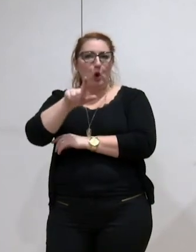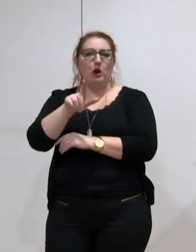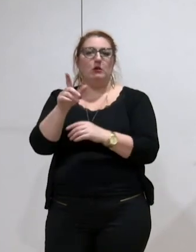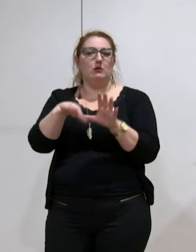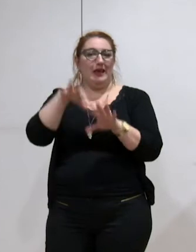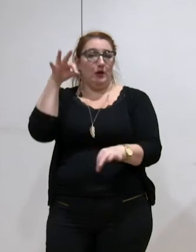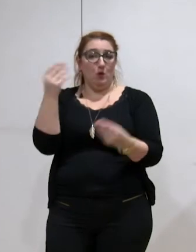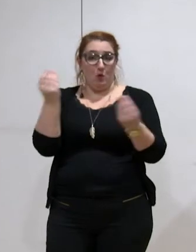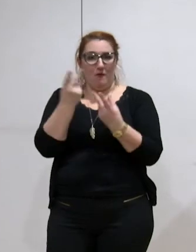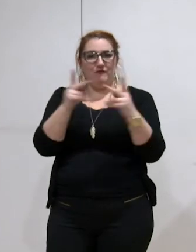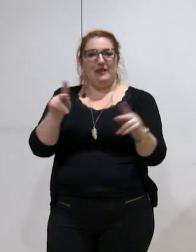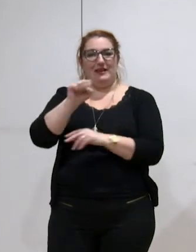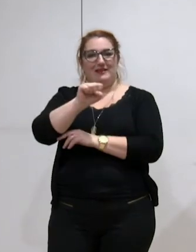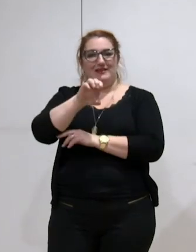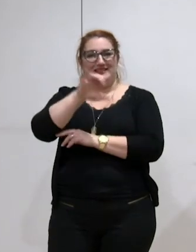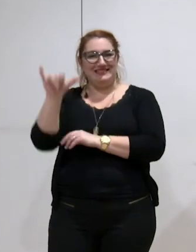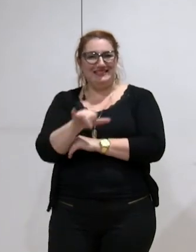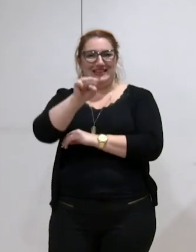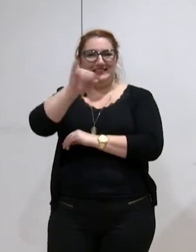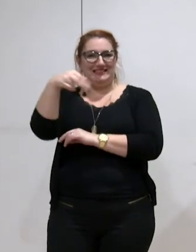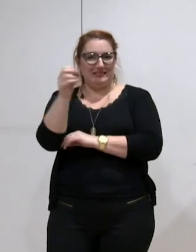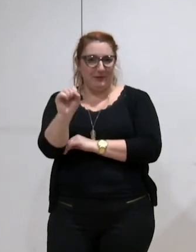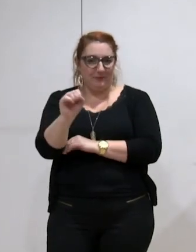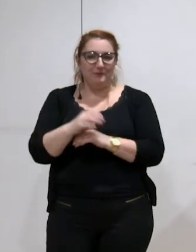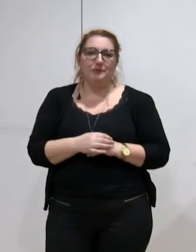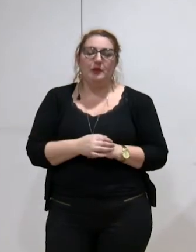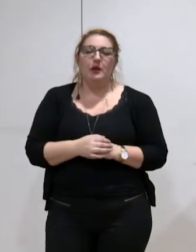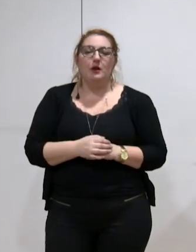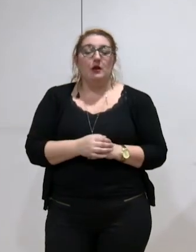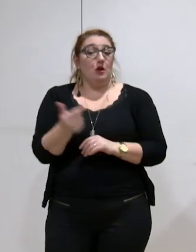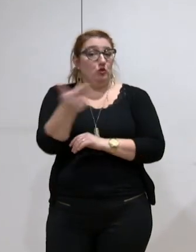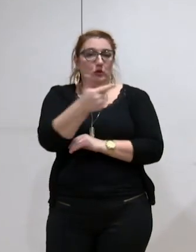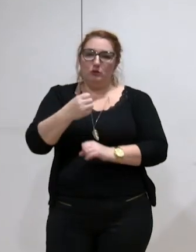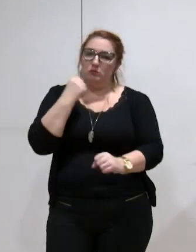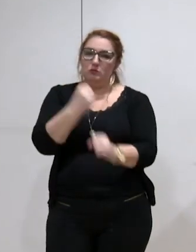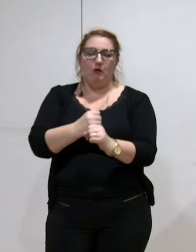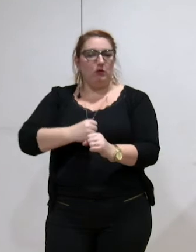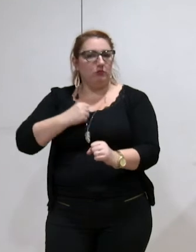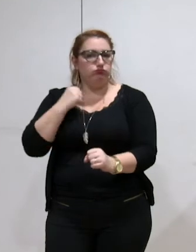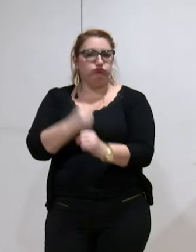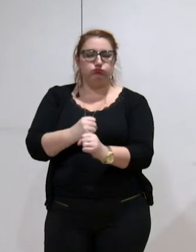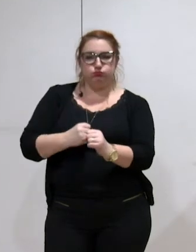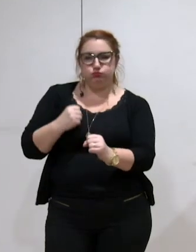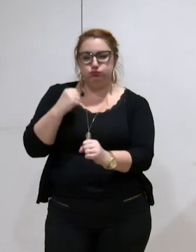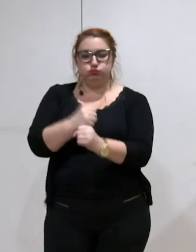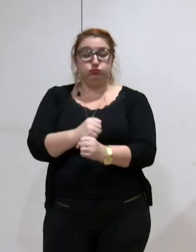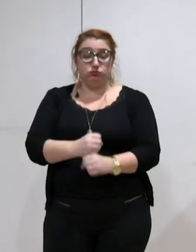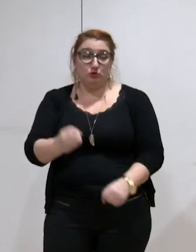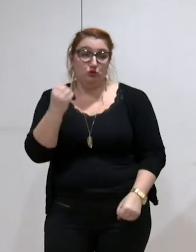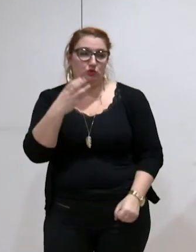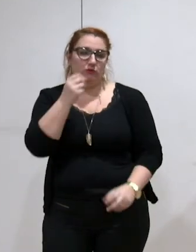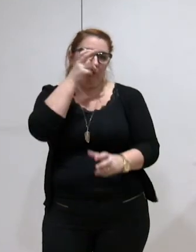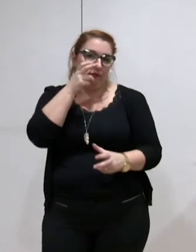que donc ils ont eu à mener un travail extrêmement important, souvent fastidieux,